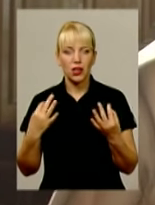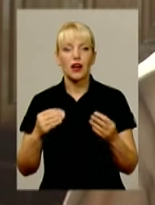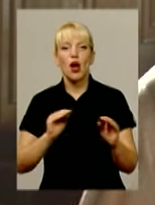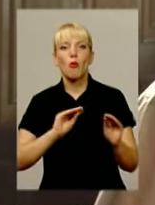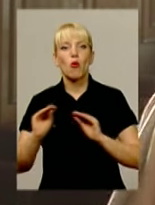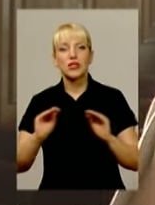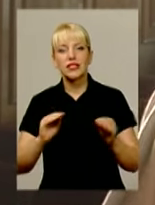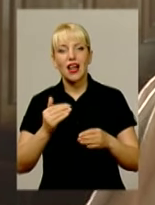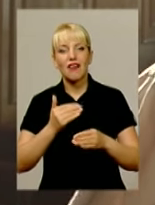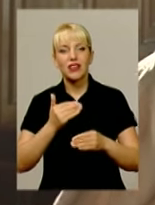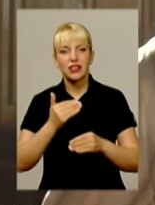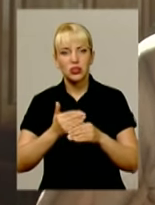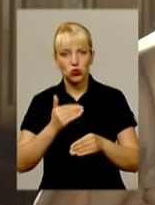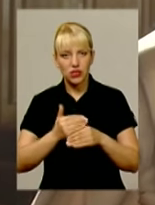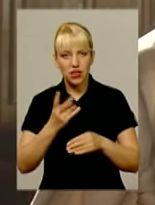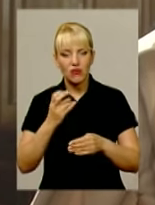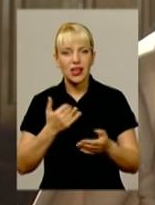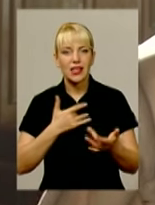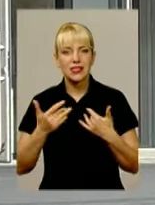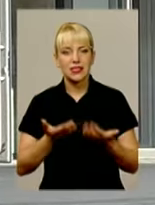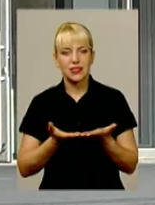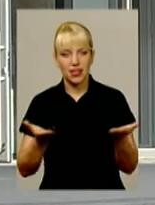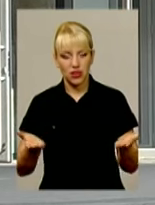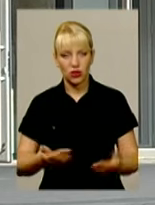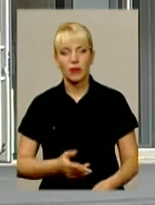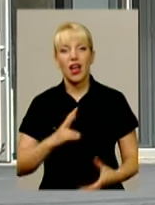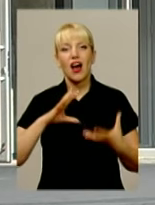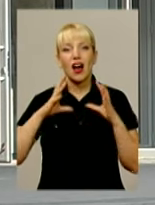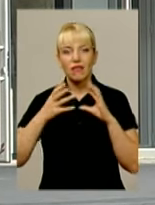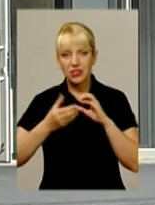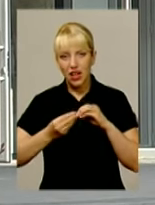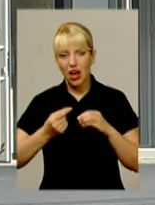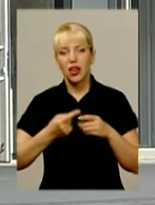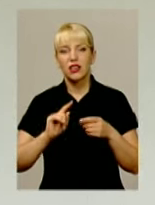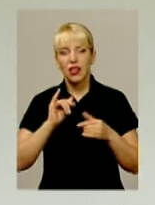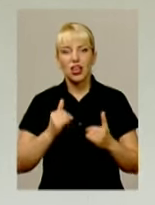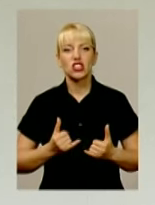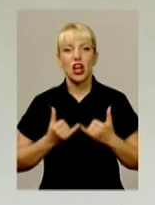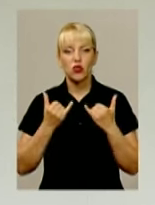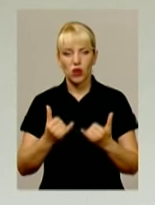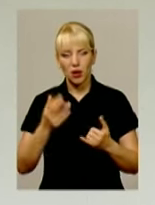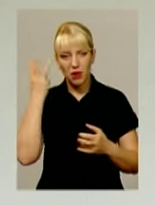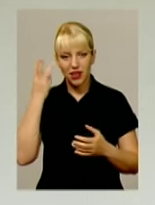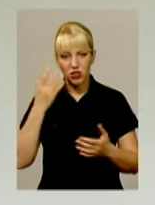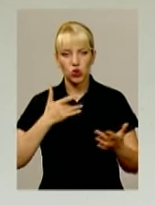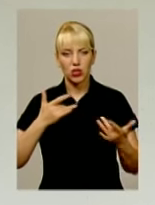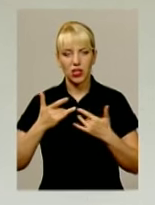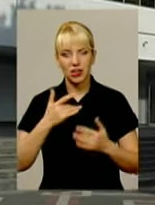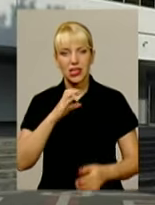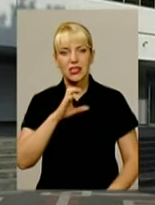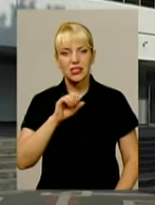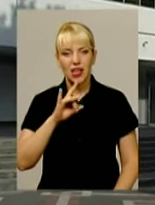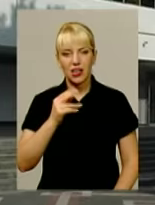є листування з Ліною Васильівною щодо цього приводу». А взагалі на шанувальників Хмельницького театру імені Старицького